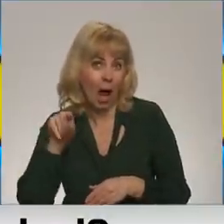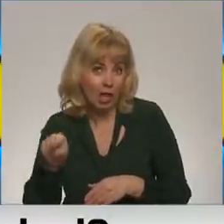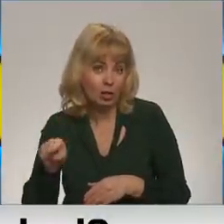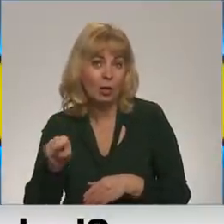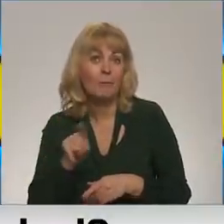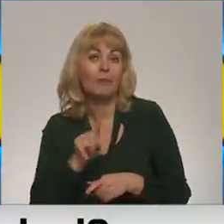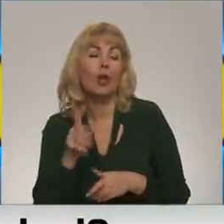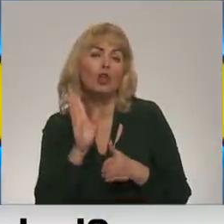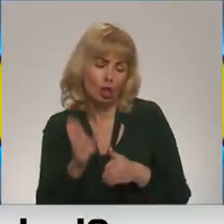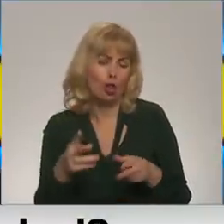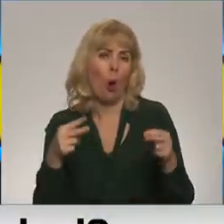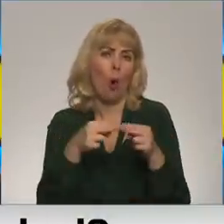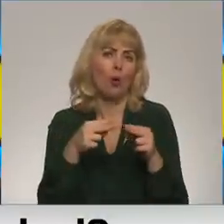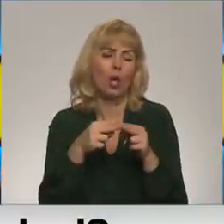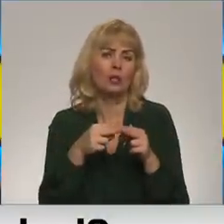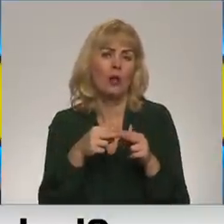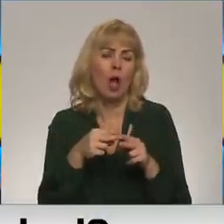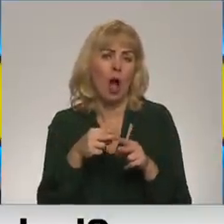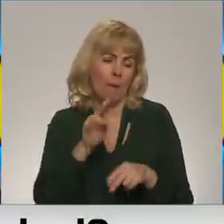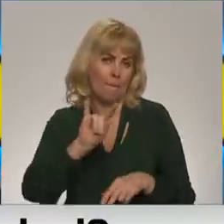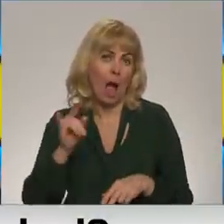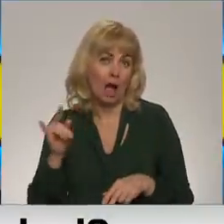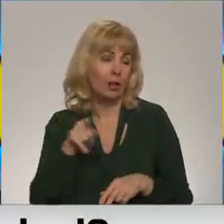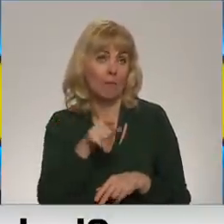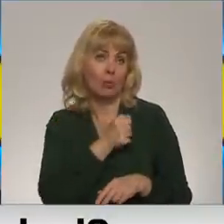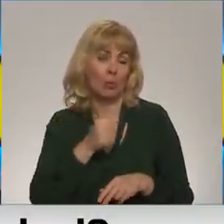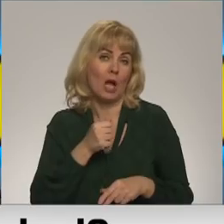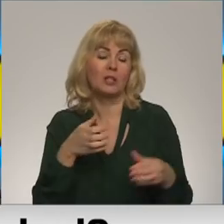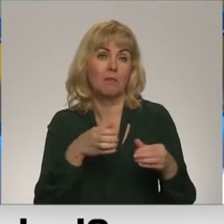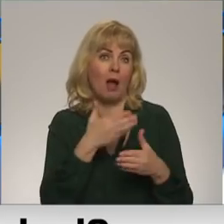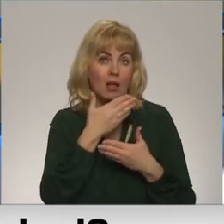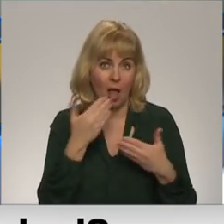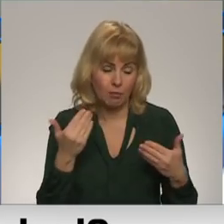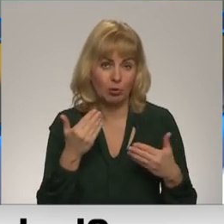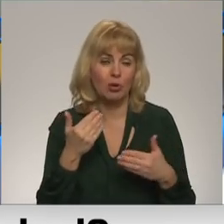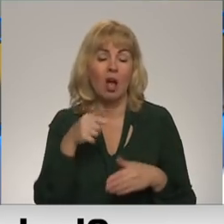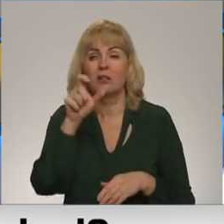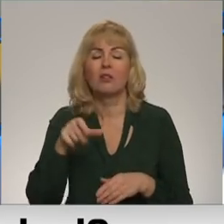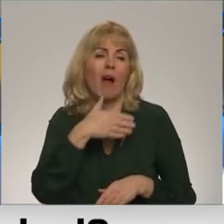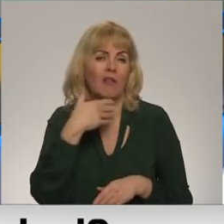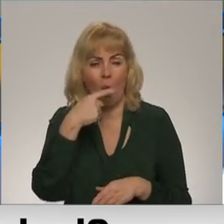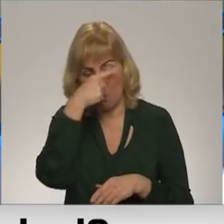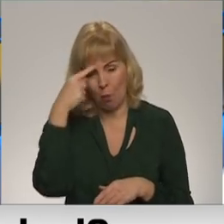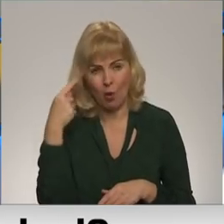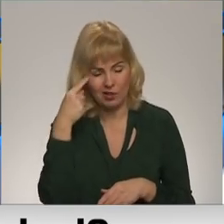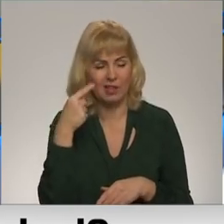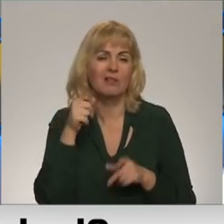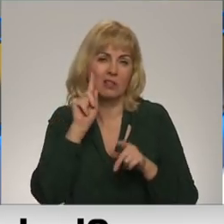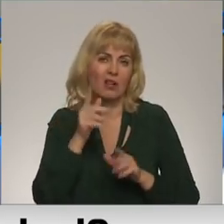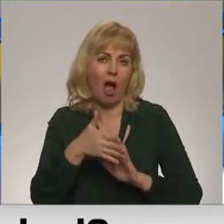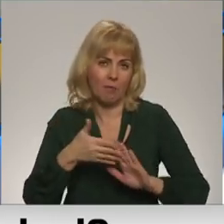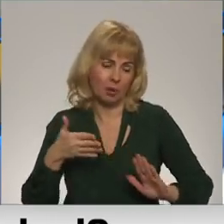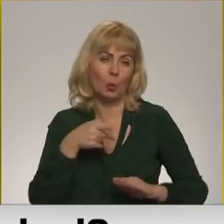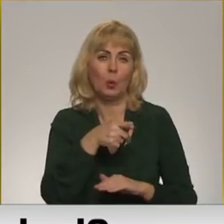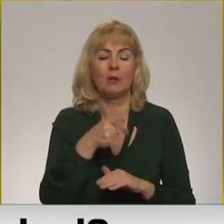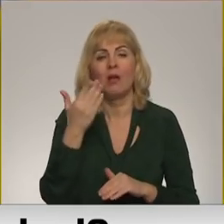ir kaut kāds konteksts saviem bērniem, kas ir šīs brīnojās spēkos, viņš šīs konteksts nebūs, cilvēki nav pilnīgi absolūti dumji, viņi saprot, kā tas cilvēks,